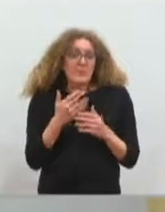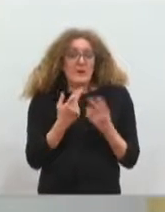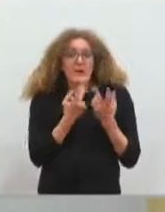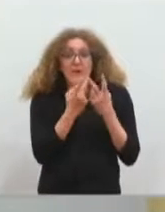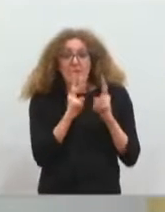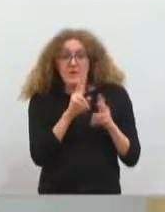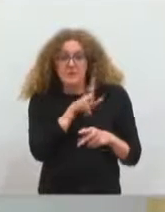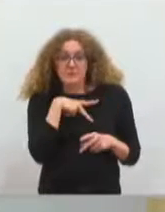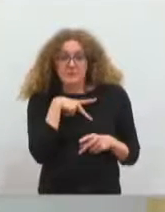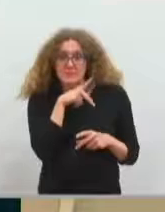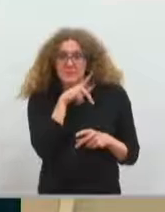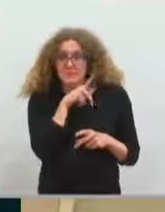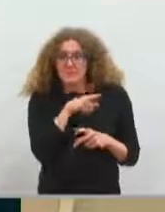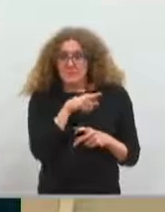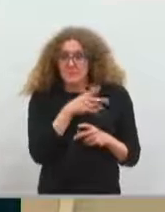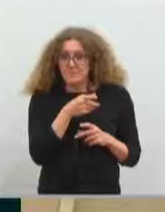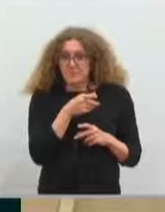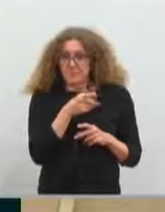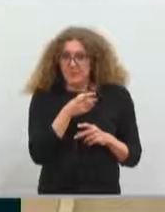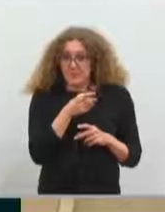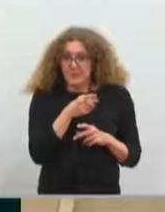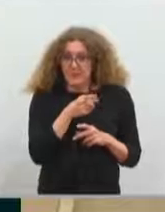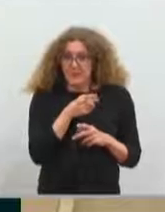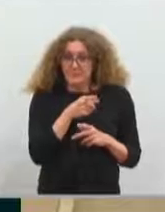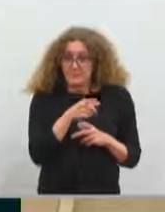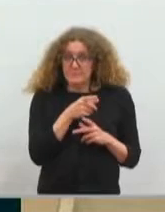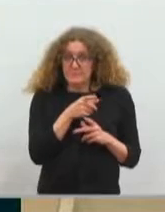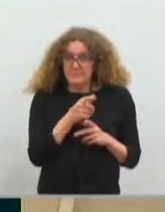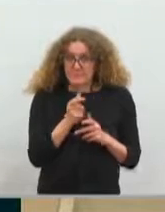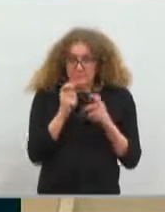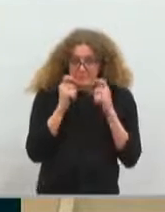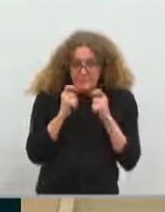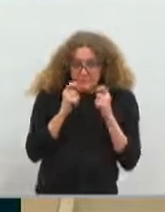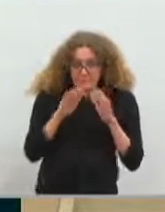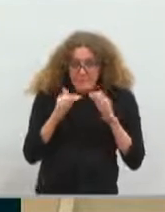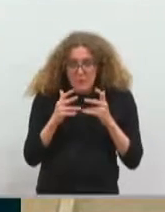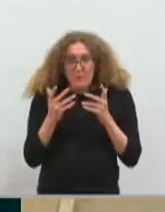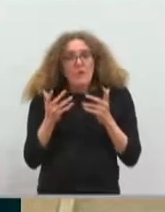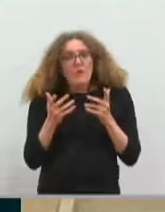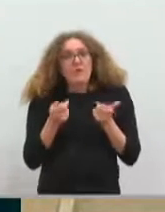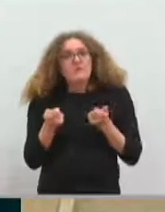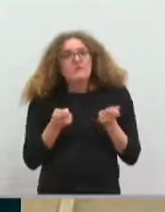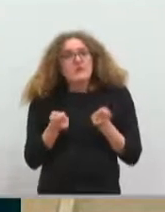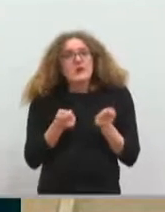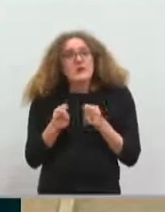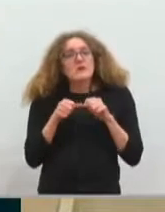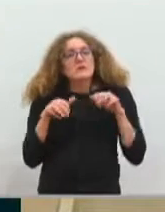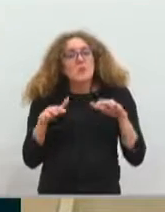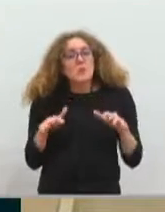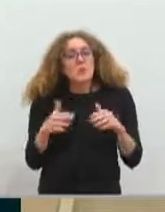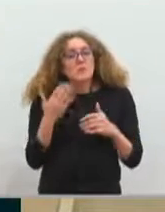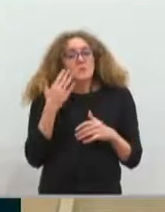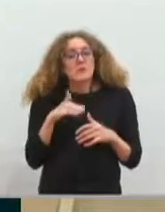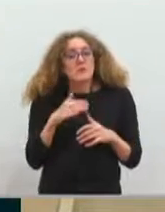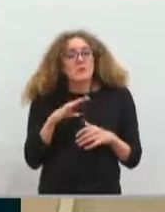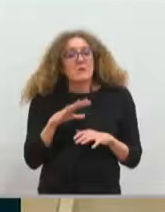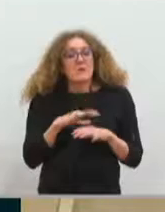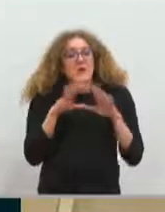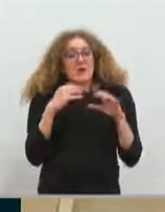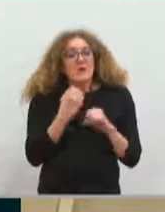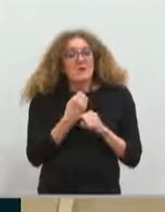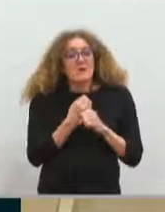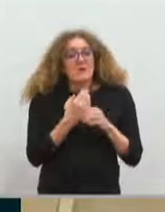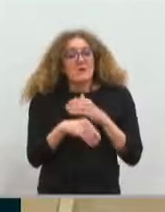est attentive à la gestion des réseaux. Et voilà, il y a beaucoup de travail à faire sur notre commune,